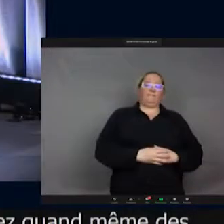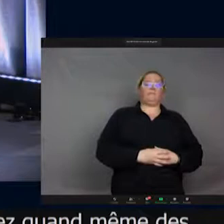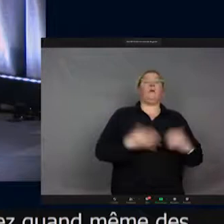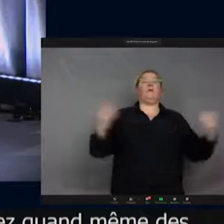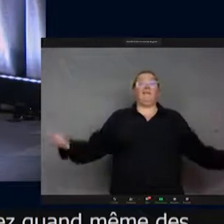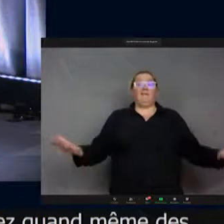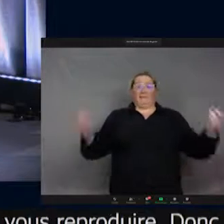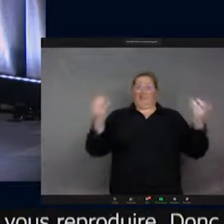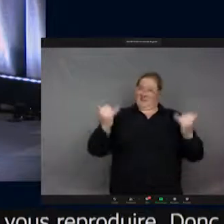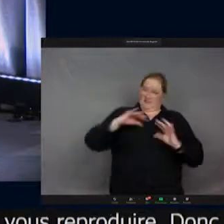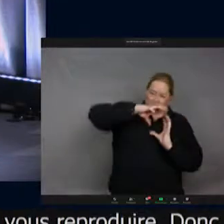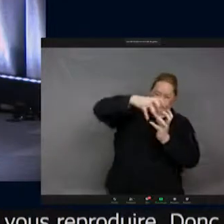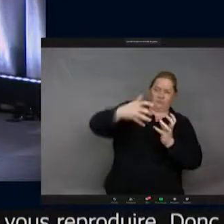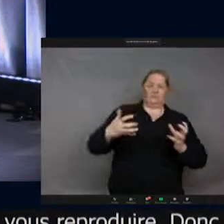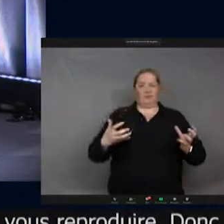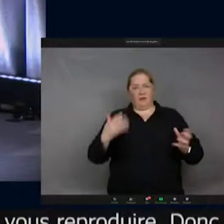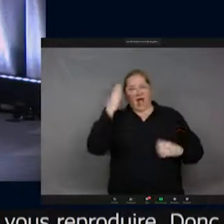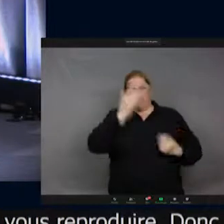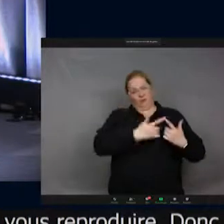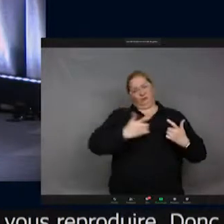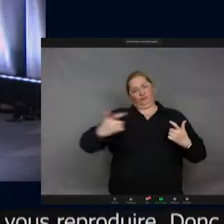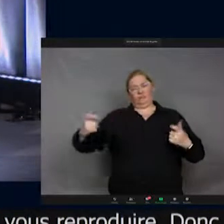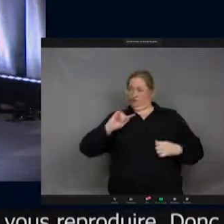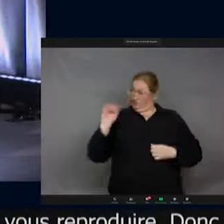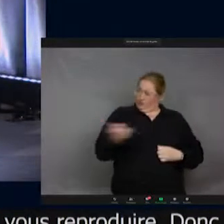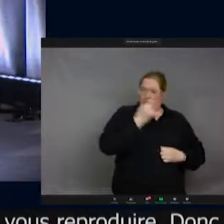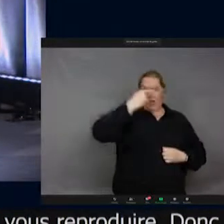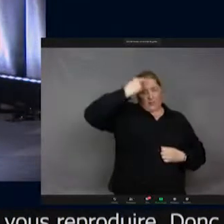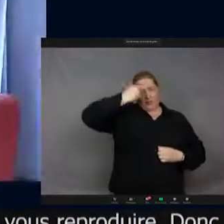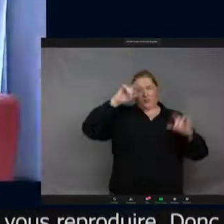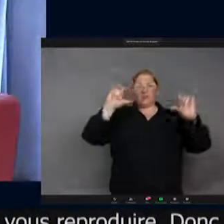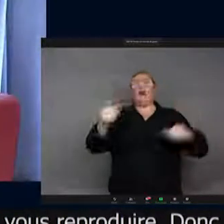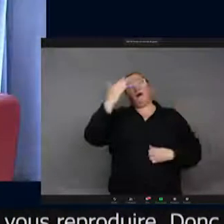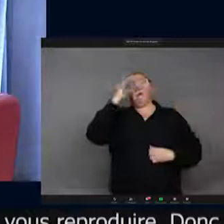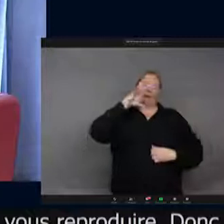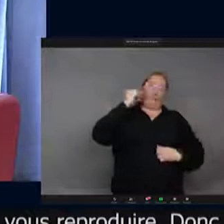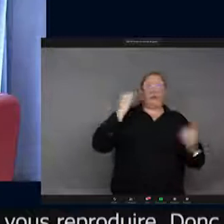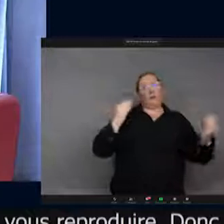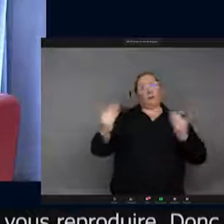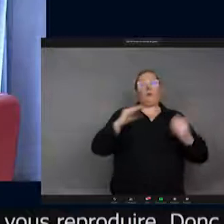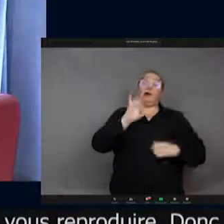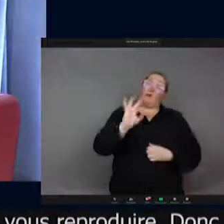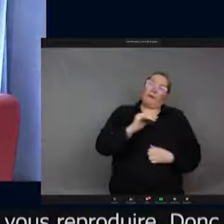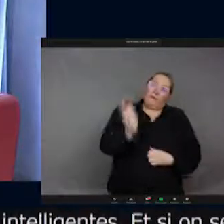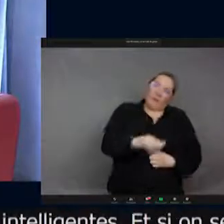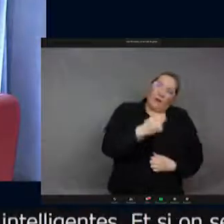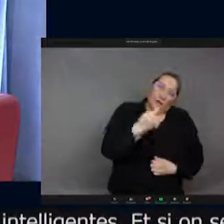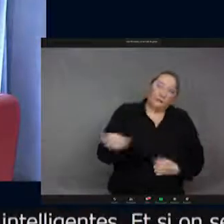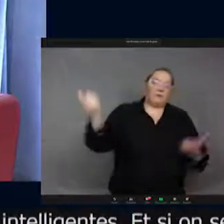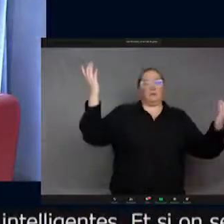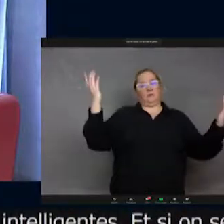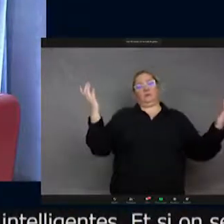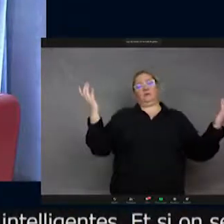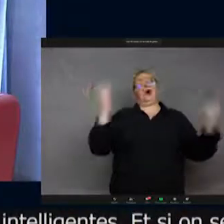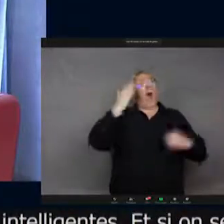sur Terre à ce jour sont intelligentes. Et si on se compare à nous, oui, bien sûr, dans tout ce que les autres animaux